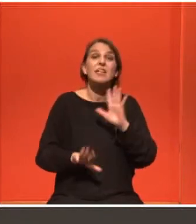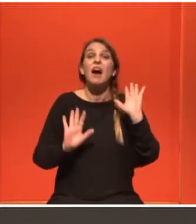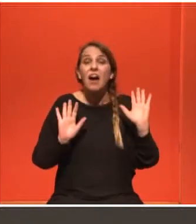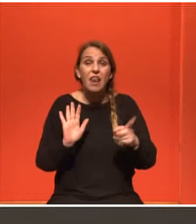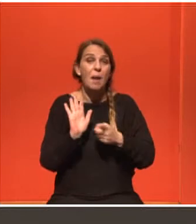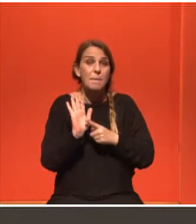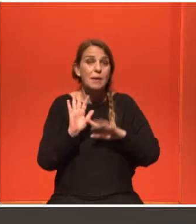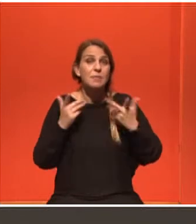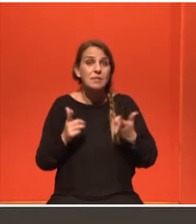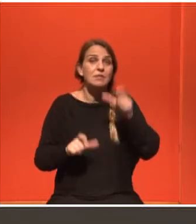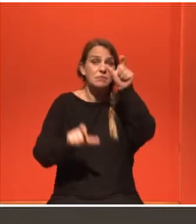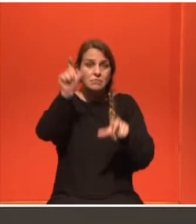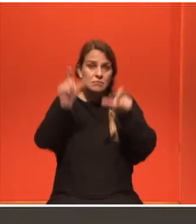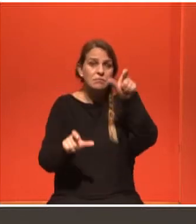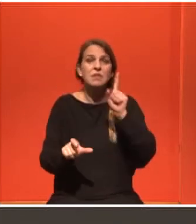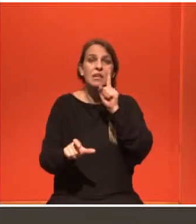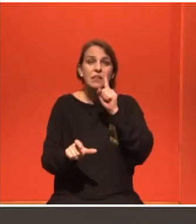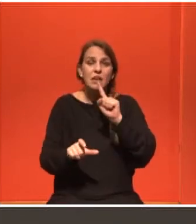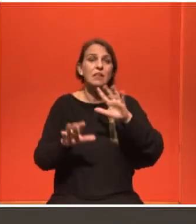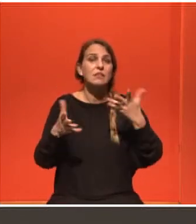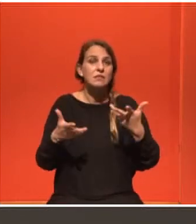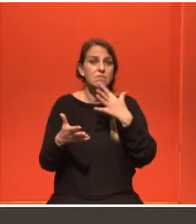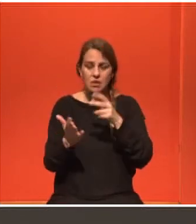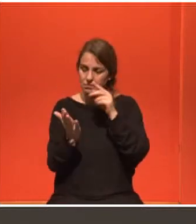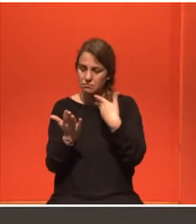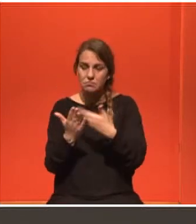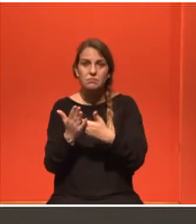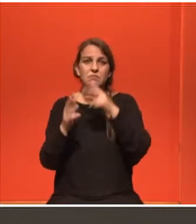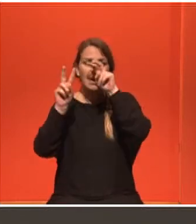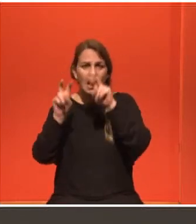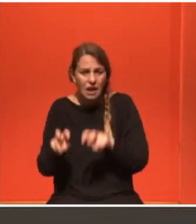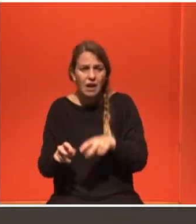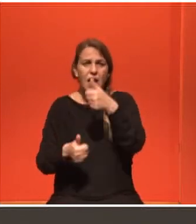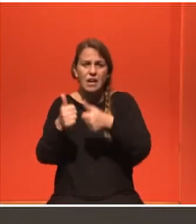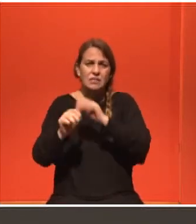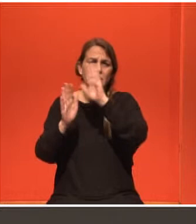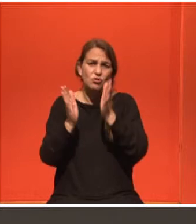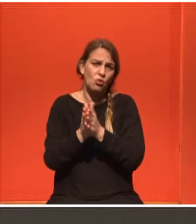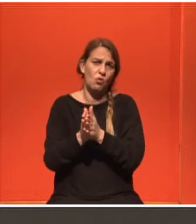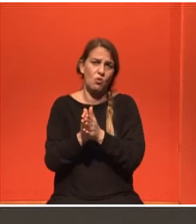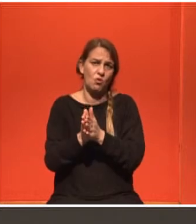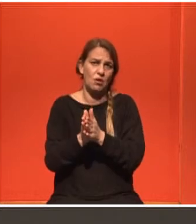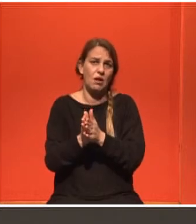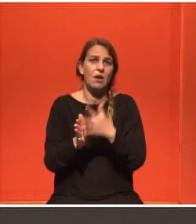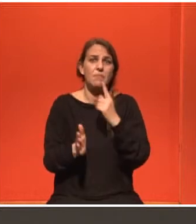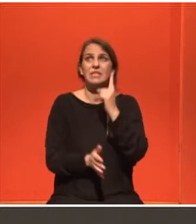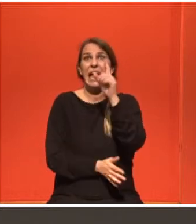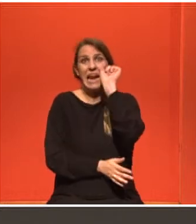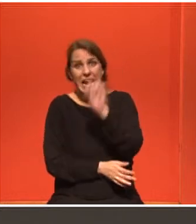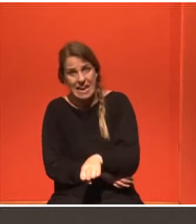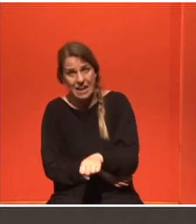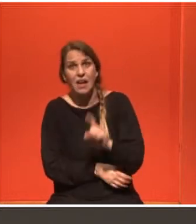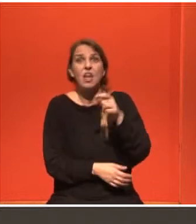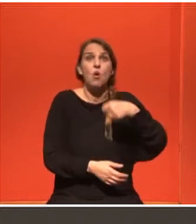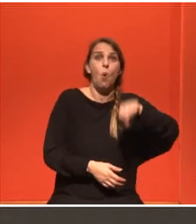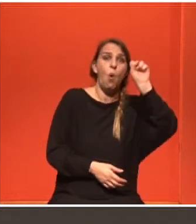τον χειρουργό του μαστού, τα ιστολογικά δεδομένα και τον ογκολόγο που την παρακολουθεί. Αλλά δεν υπάρχει ένα απόλυτο ναι ή ένα απόλυτο όχι σε